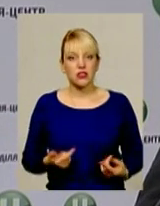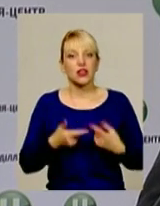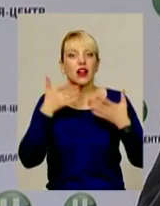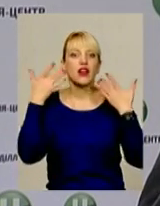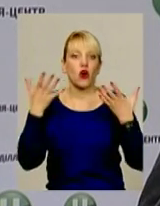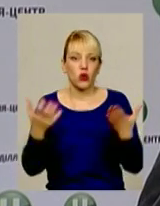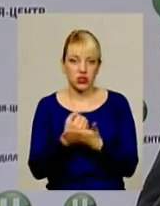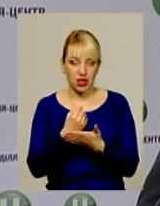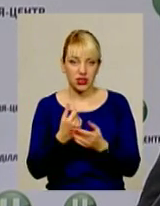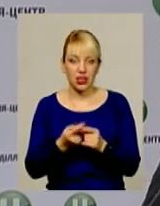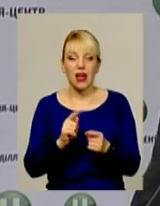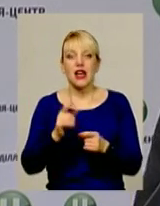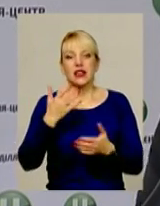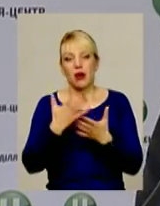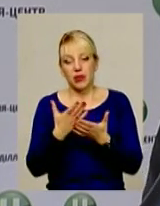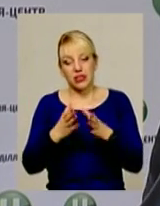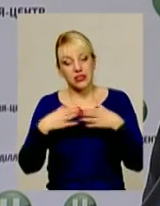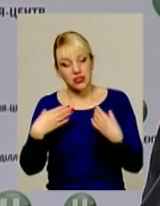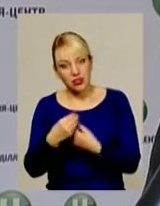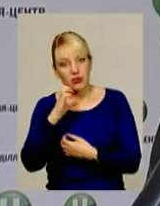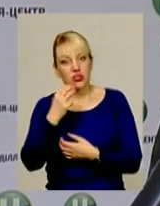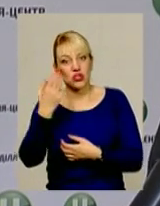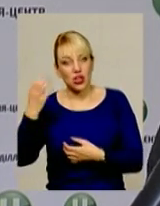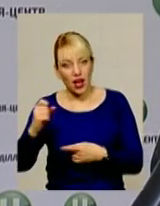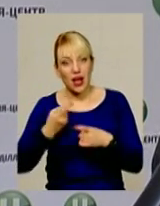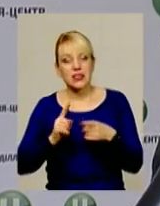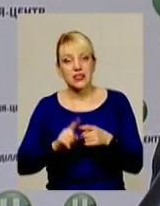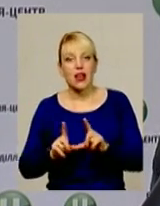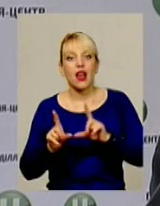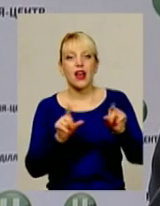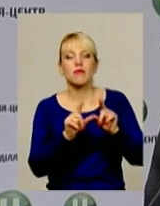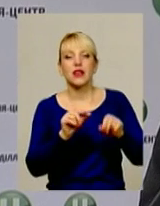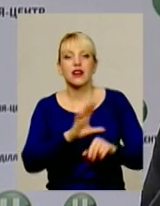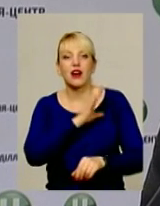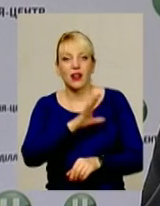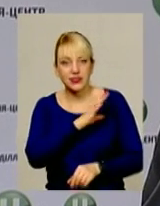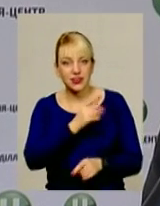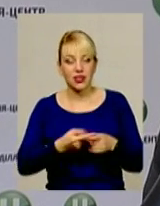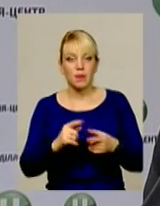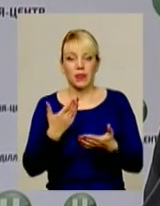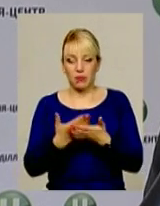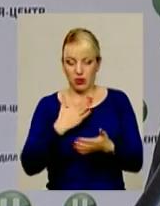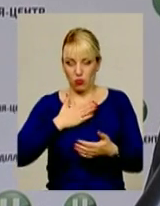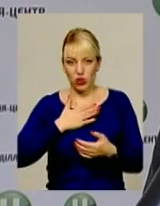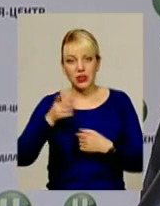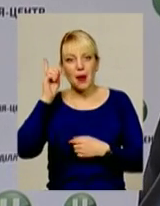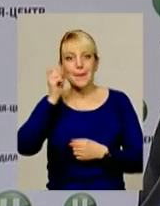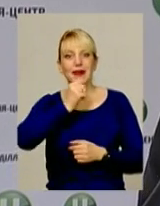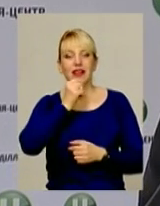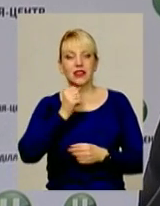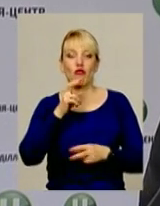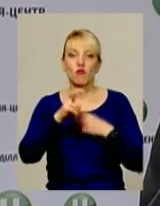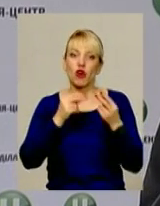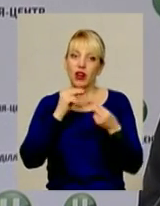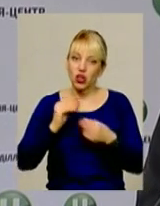'єднує родини. Сім'ї в Сполучених Штатах – це здебільшого сім'ї емігрантів. До прикладу, мої предки в пошуках кращого життя прибули з Англії,